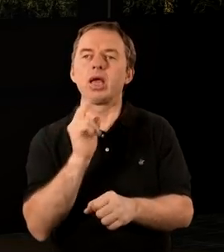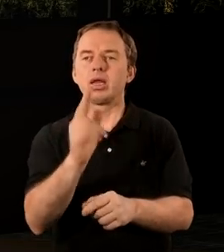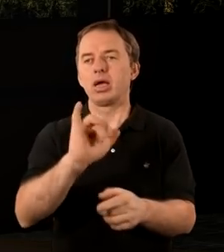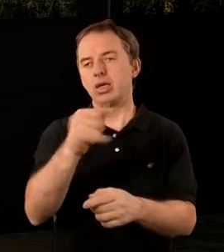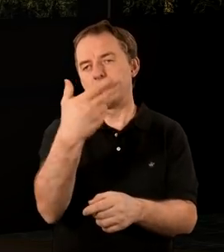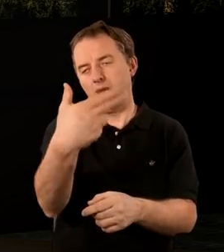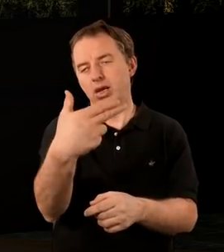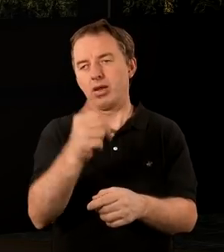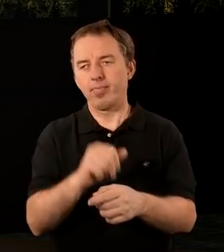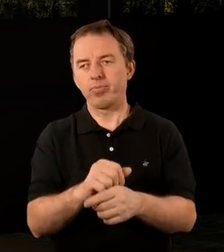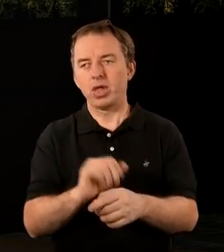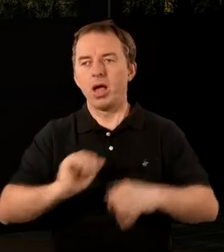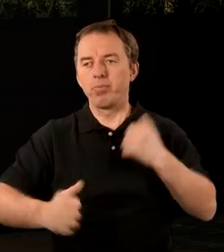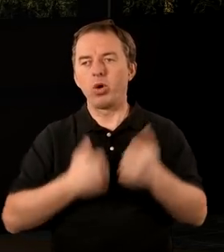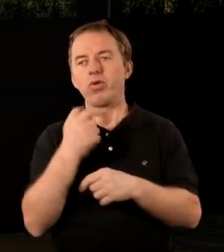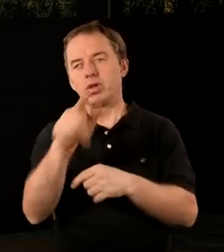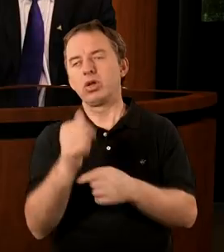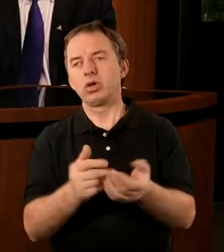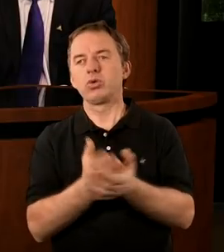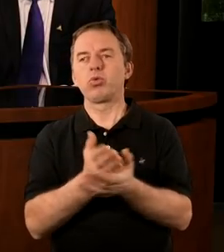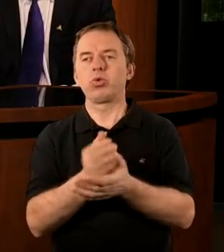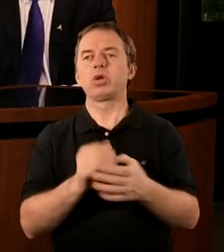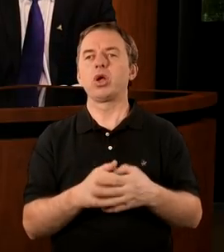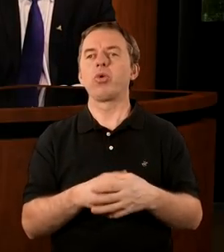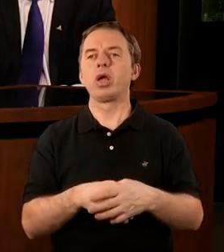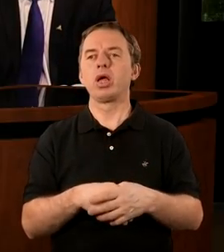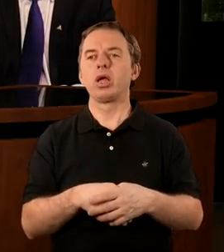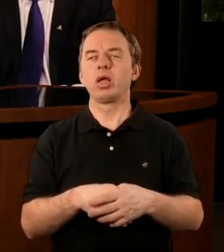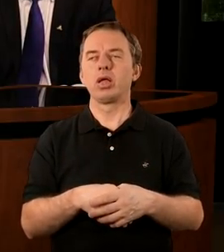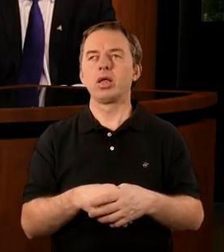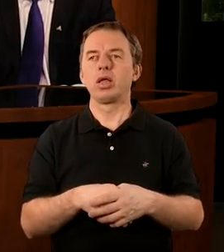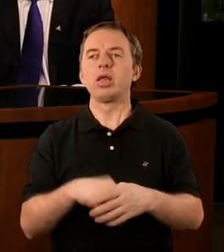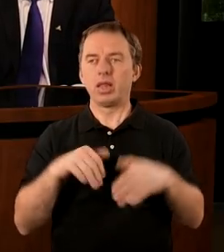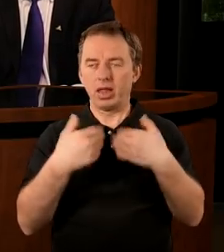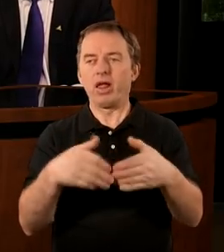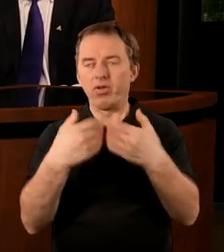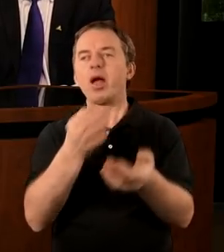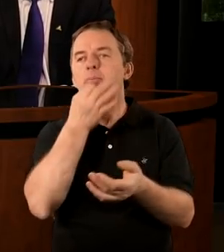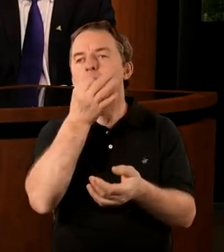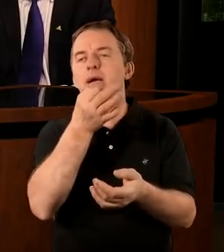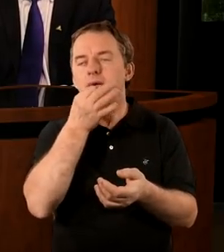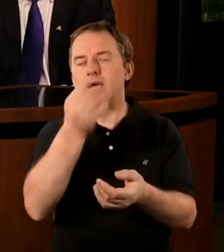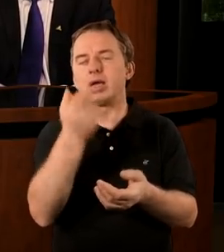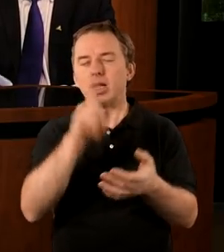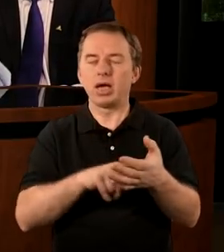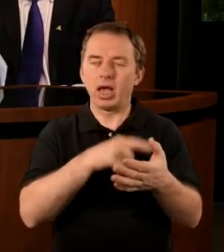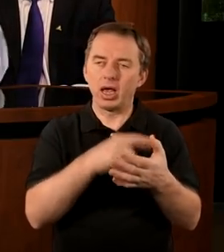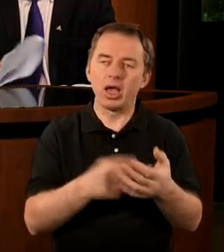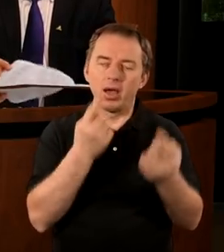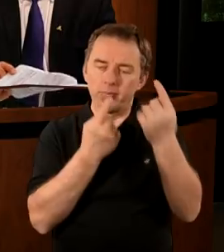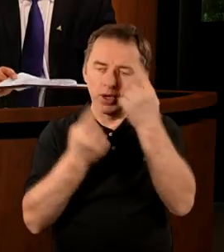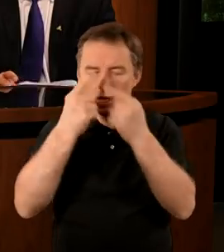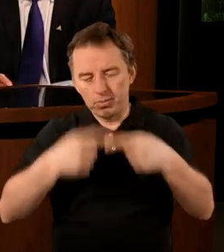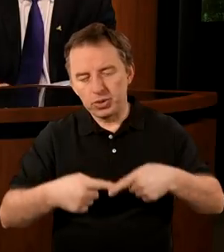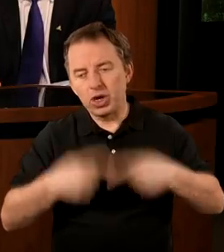Jednak Jan chyba nie doszedł do takich wniosków. Zadawałem kilka razy to pytanie, bo myślę,